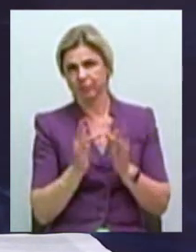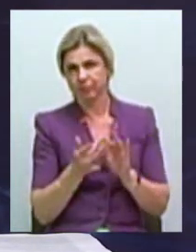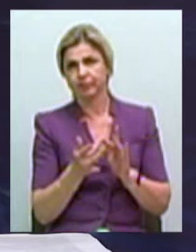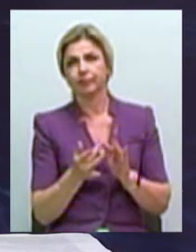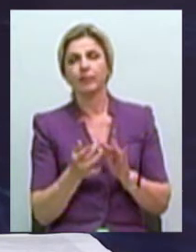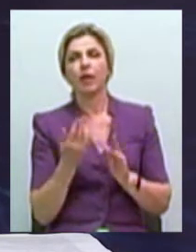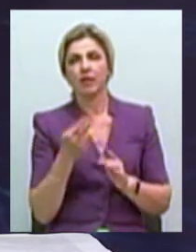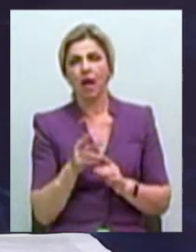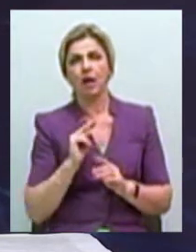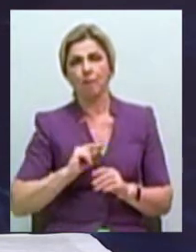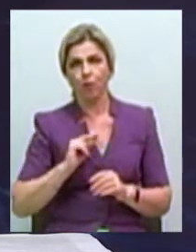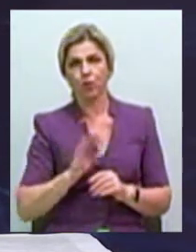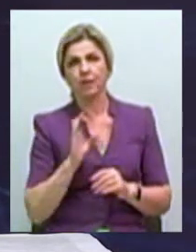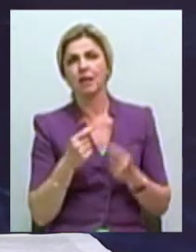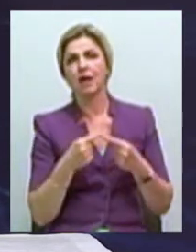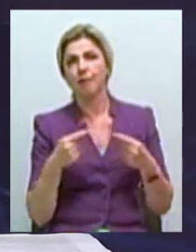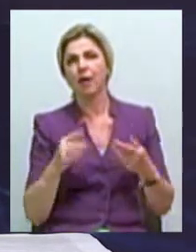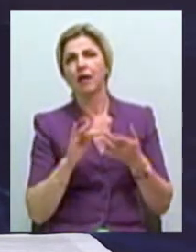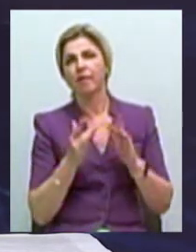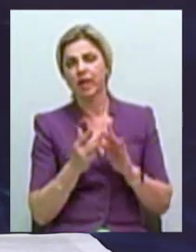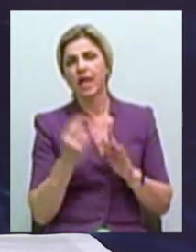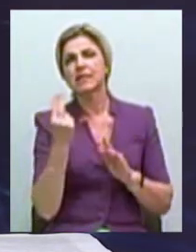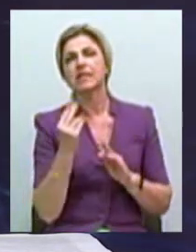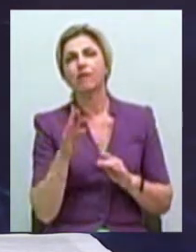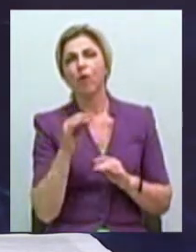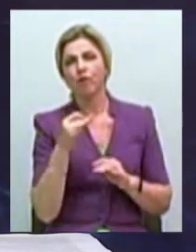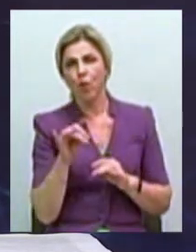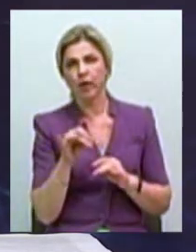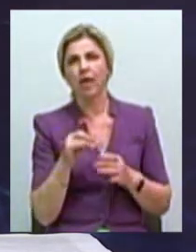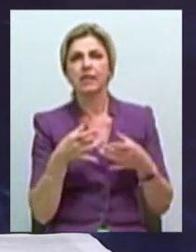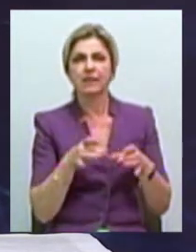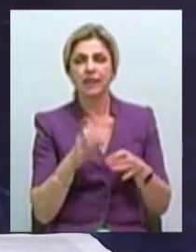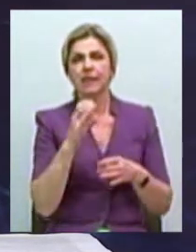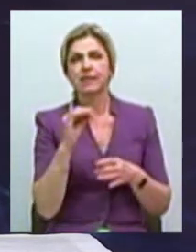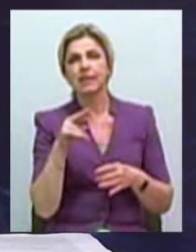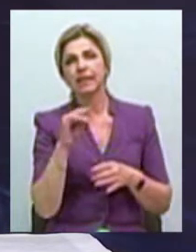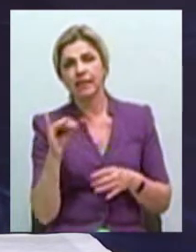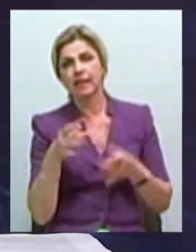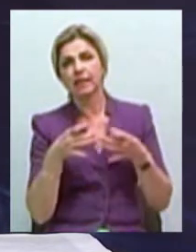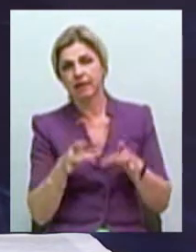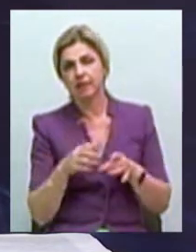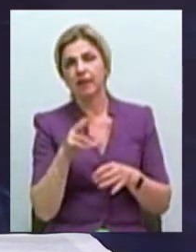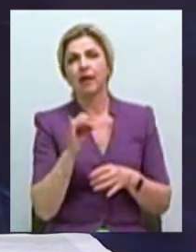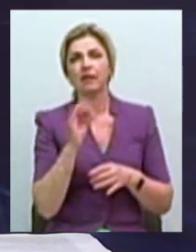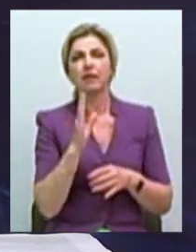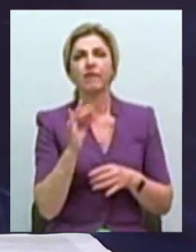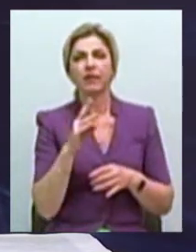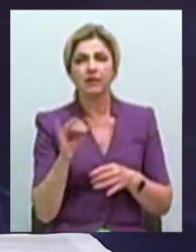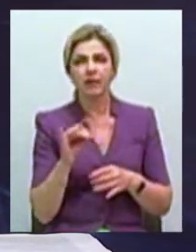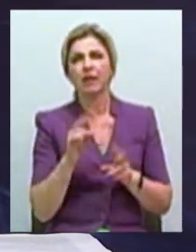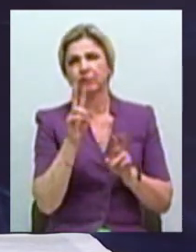средств для работы с различными электронными цифровыми носителями, CD-диски, DVD, Blu-ray,